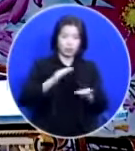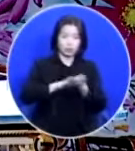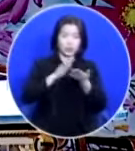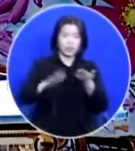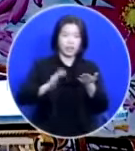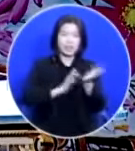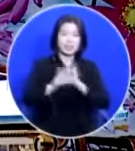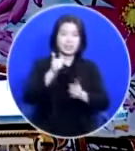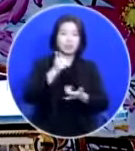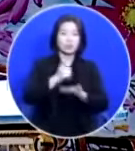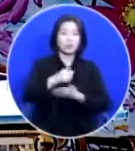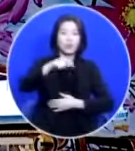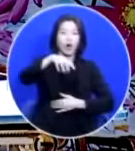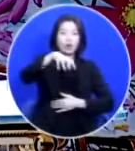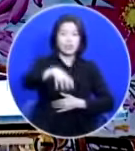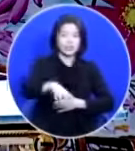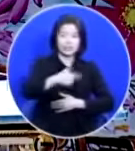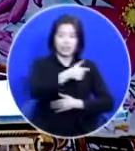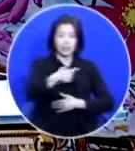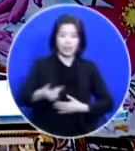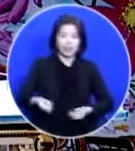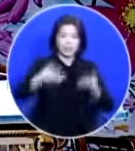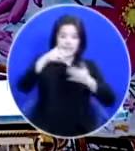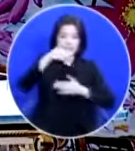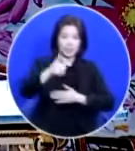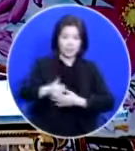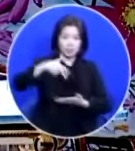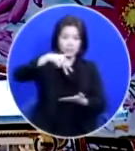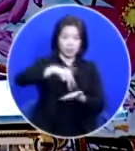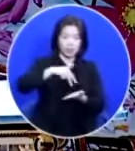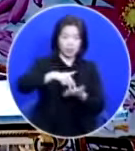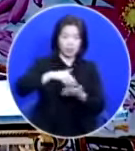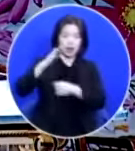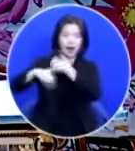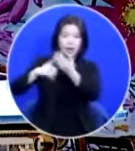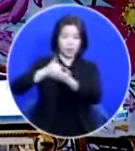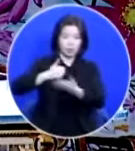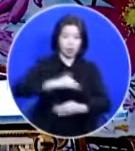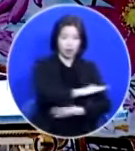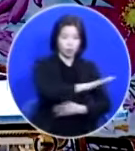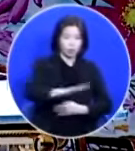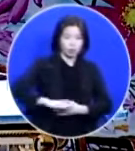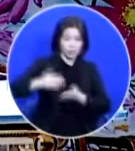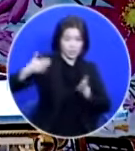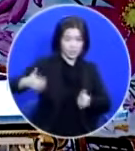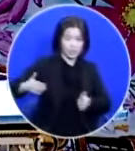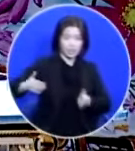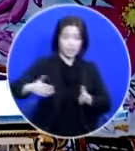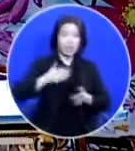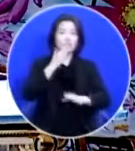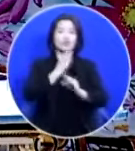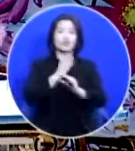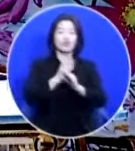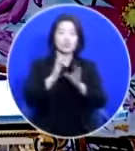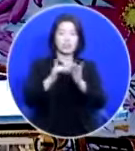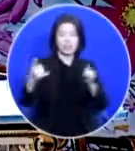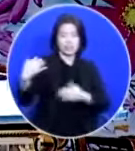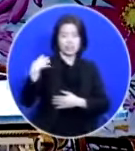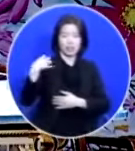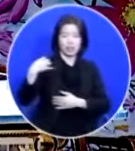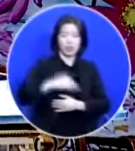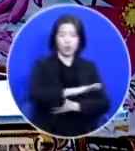대제사장으로서 하나님과 우리 사이의 중재자 역할을 하고 계십니다 우리는 여기서 이렇게 하나님에게